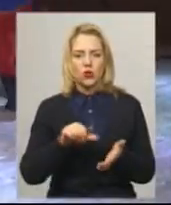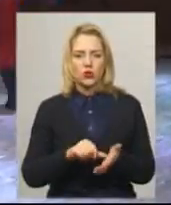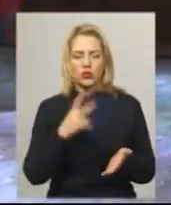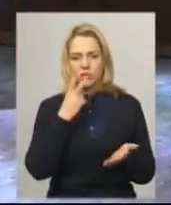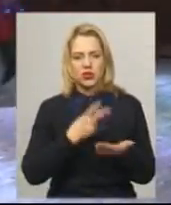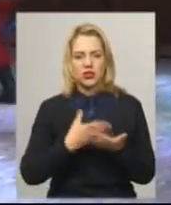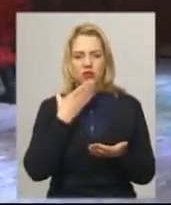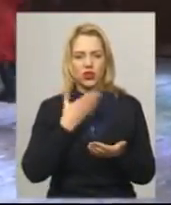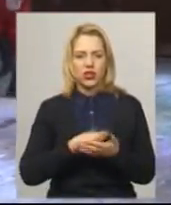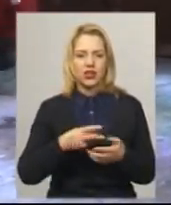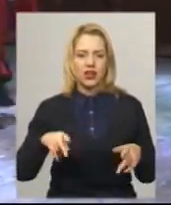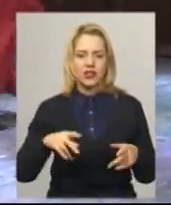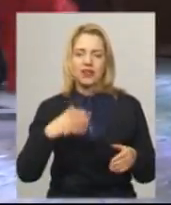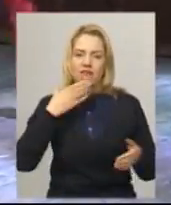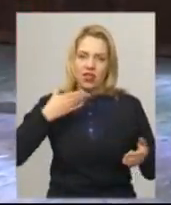танці власного регіону.